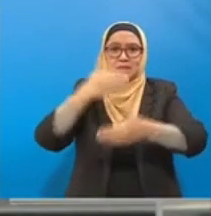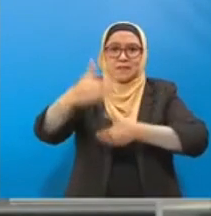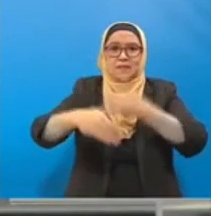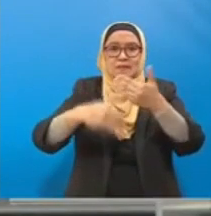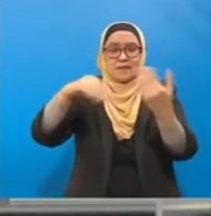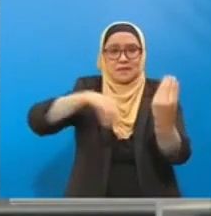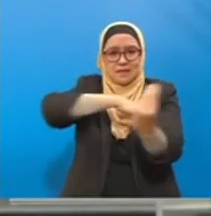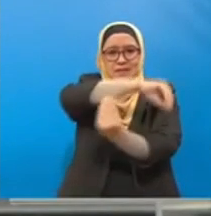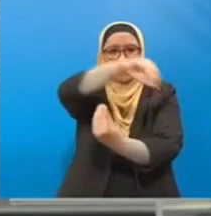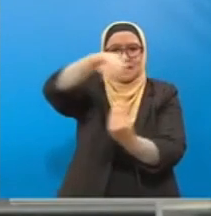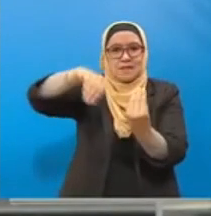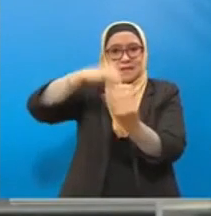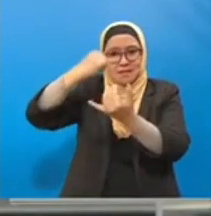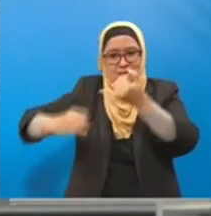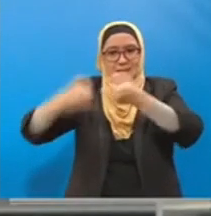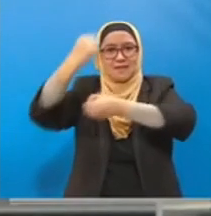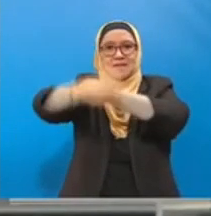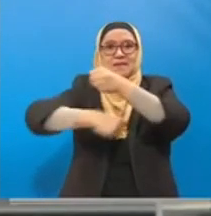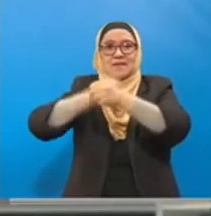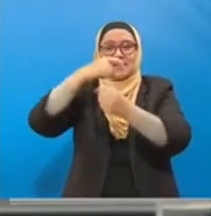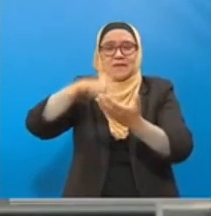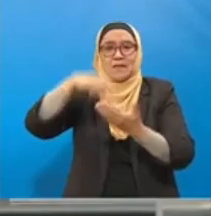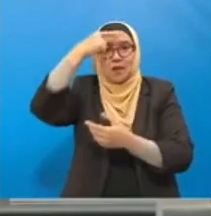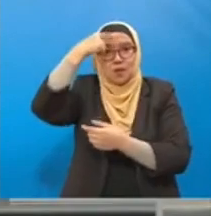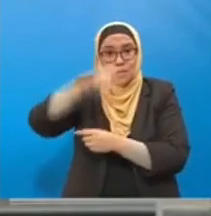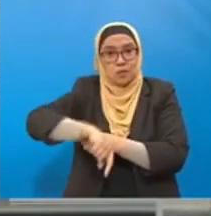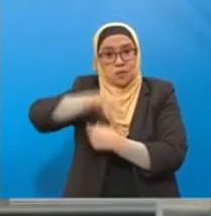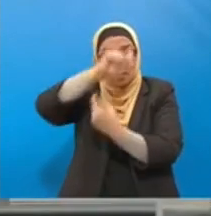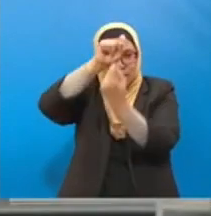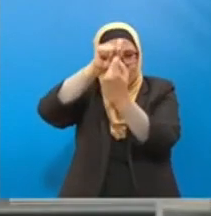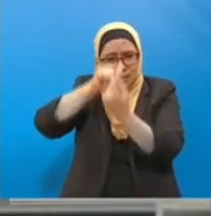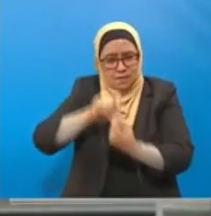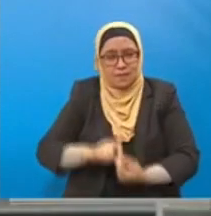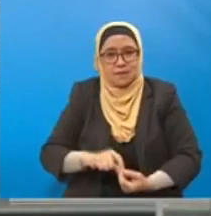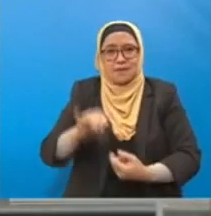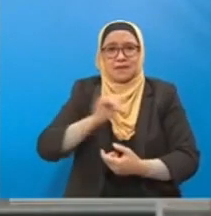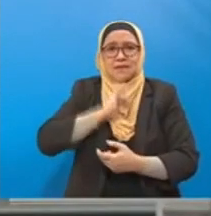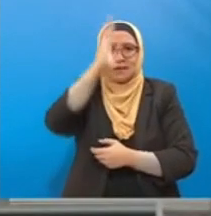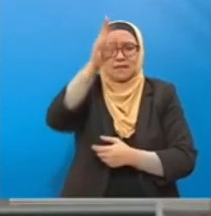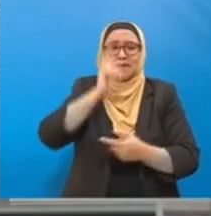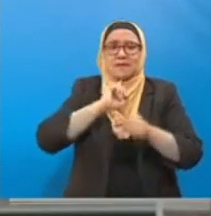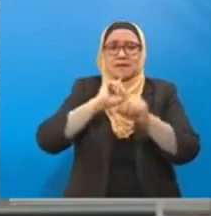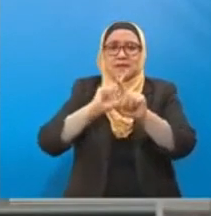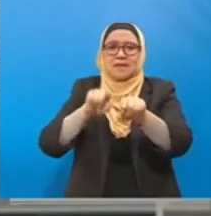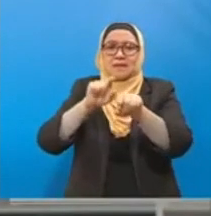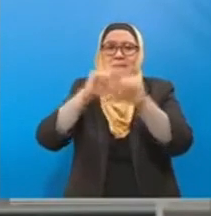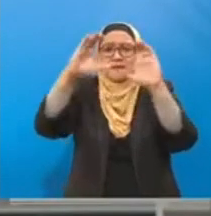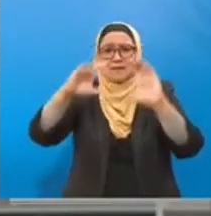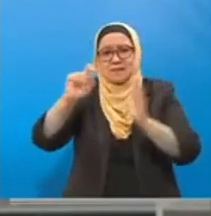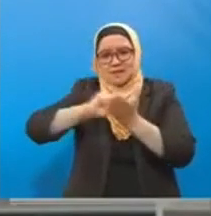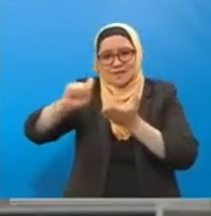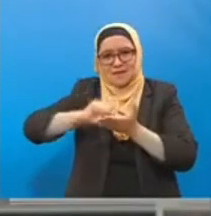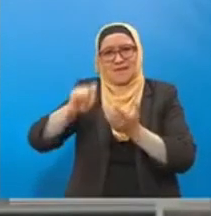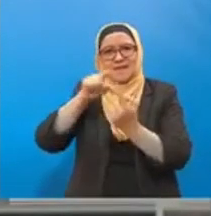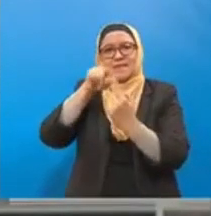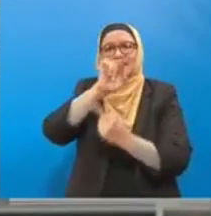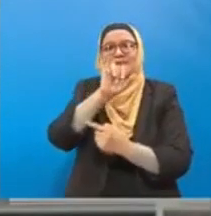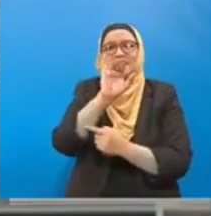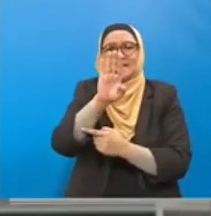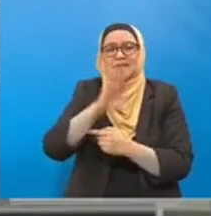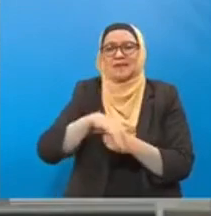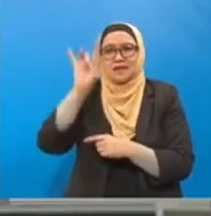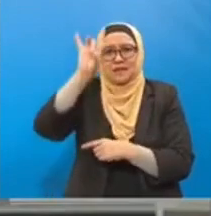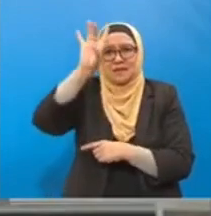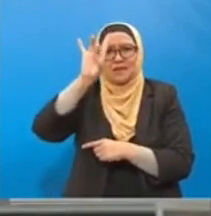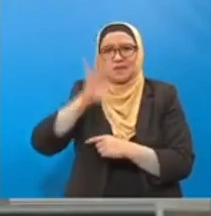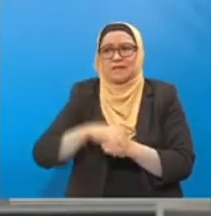penghujung tahun ini. Untuk lebih terperinci saya akan jawab secara bertulis kepada yang berhormat. Sekian, mungkin minta